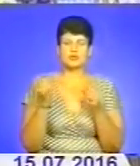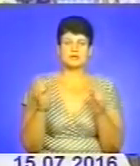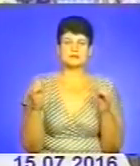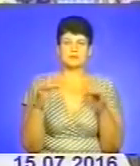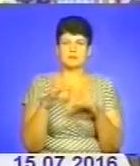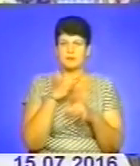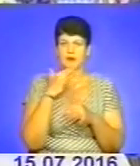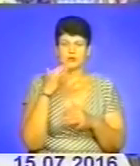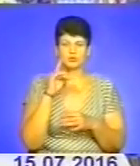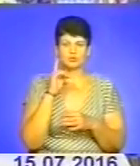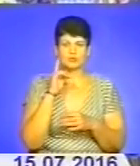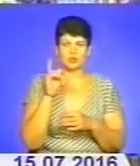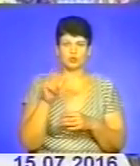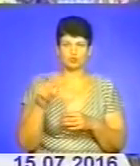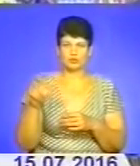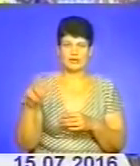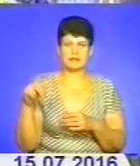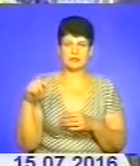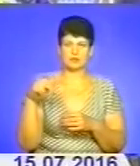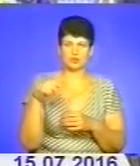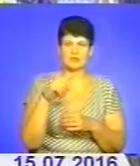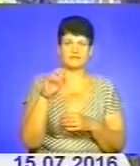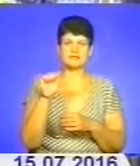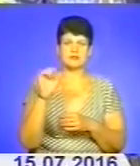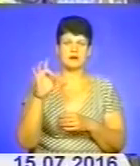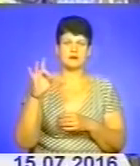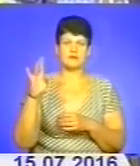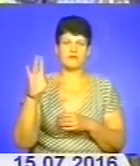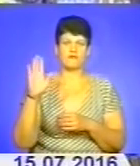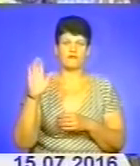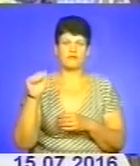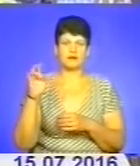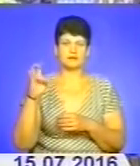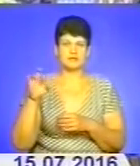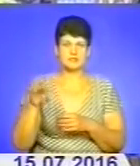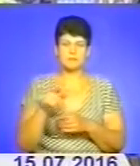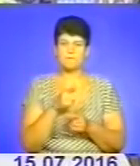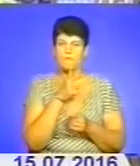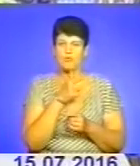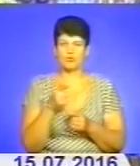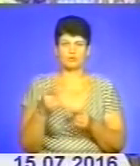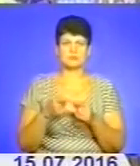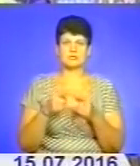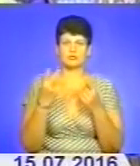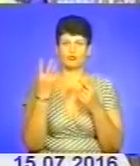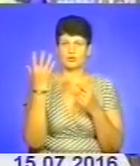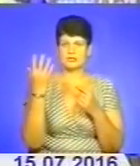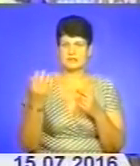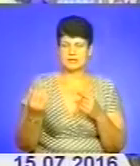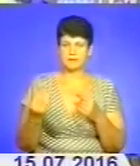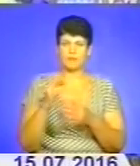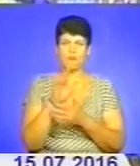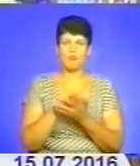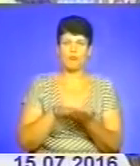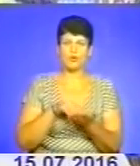молодих людей, які вирушають до Зарваниці протягом цих двох днів. Проща